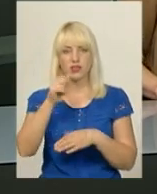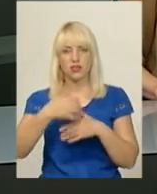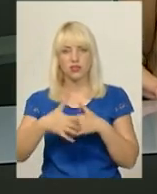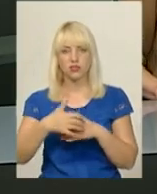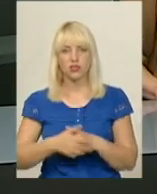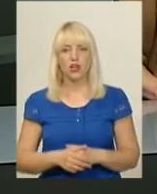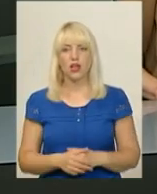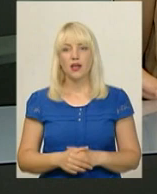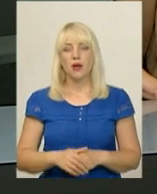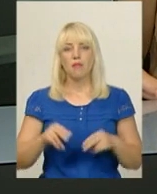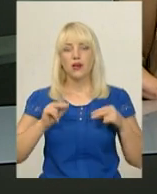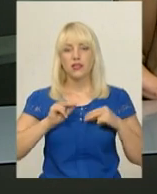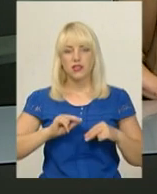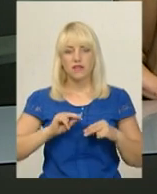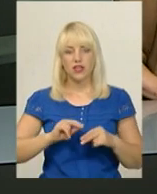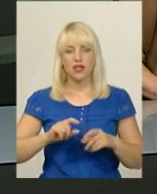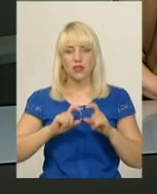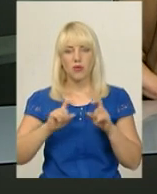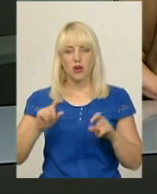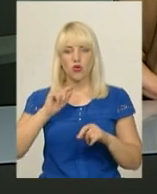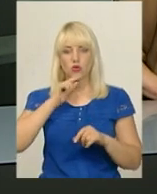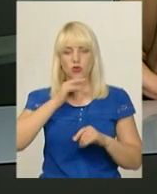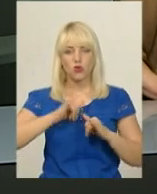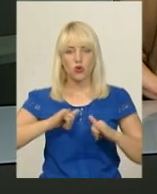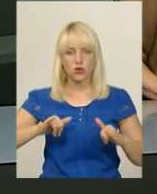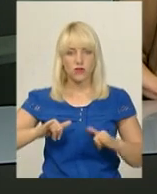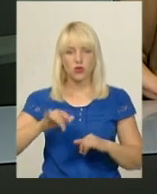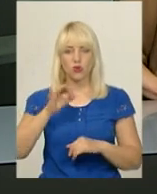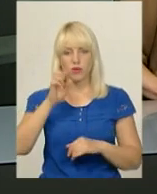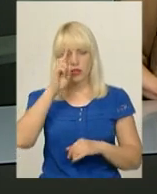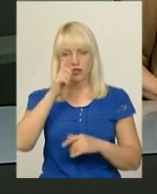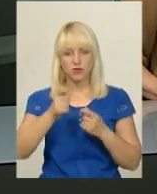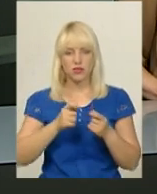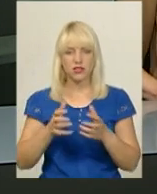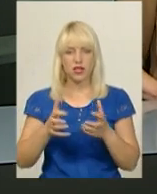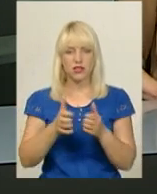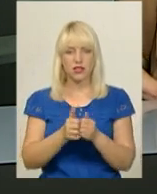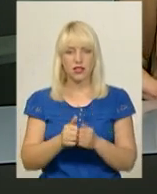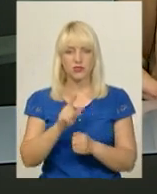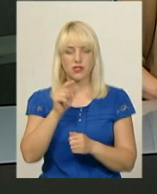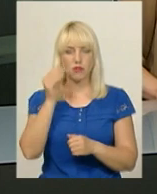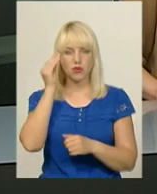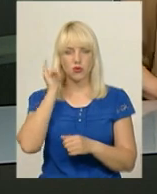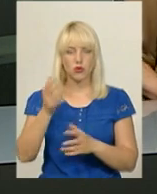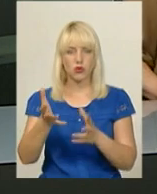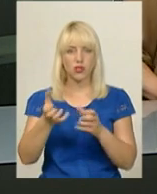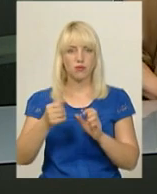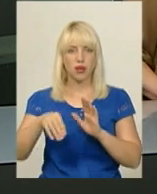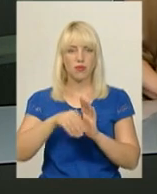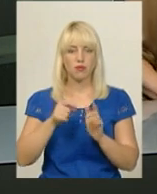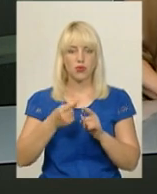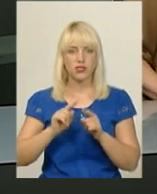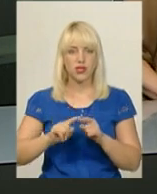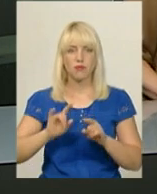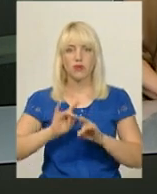Працівника департаменту економічного розвитку облдержадміністрації затримали за підозрою в отриманні хабара. Про це повідомив заступник